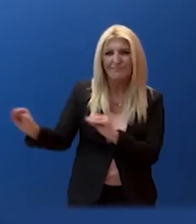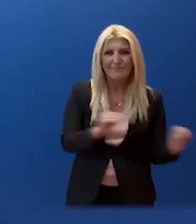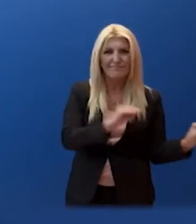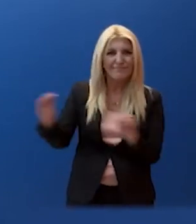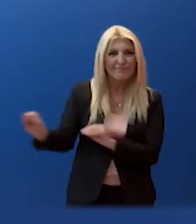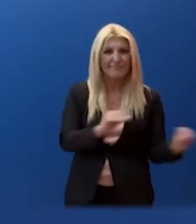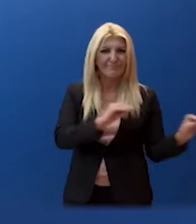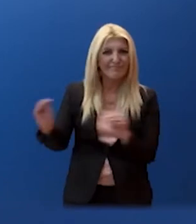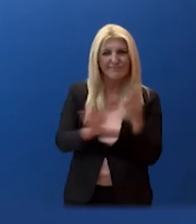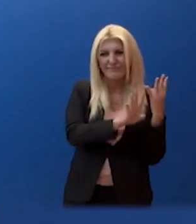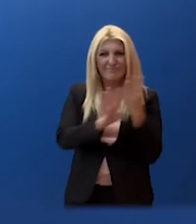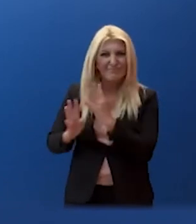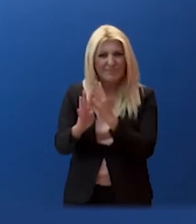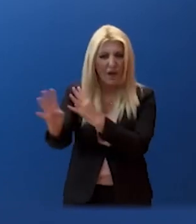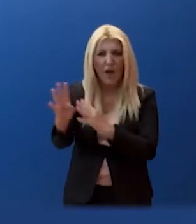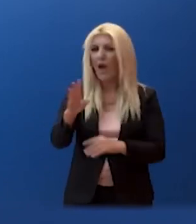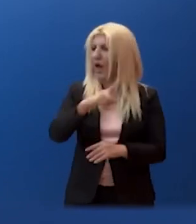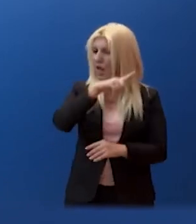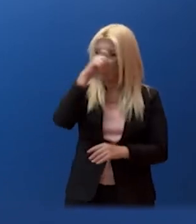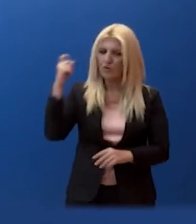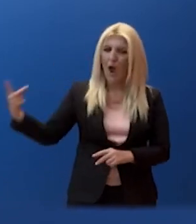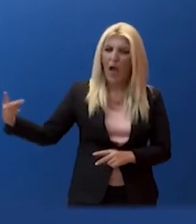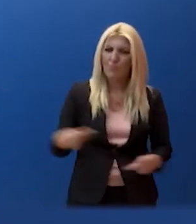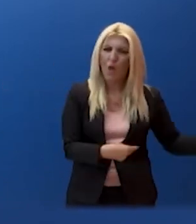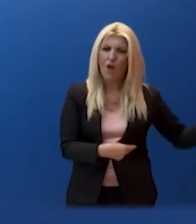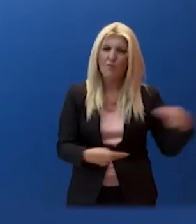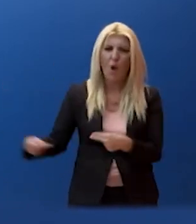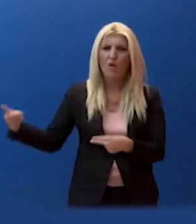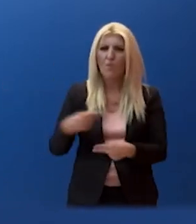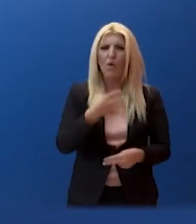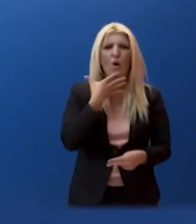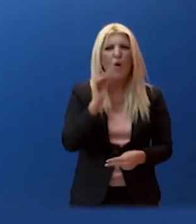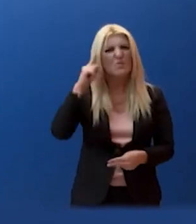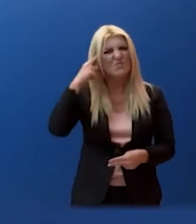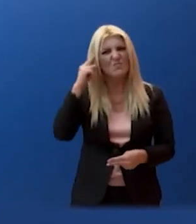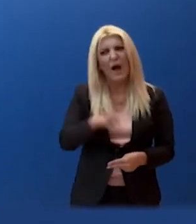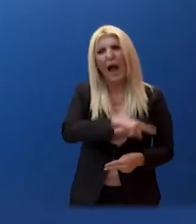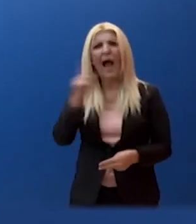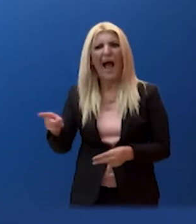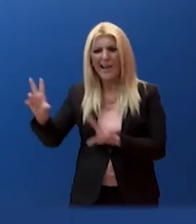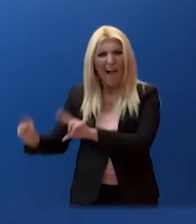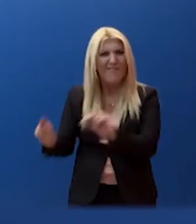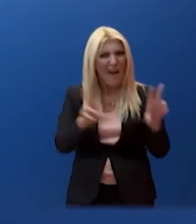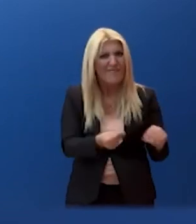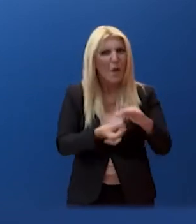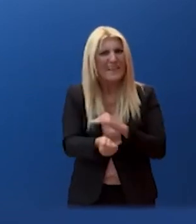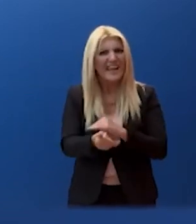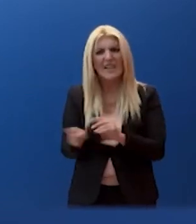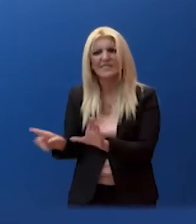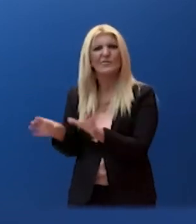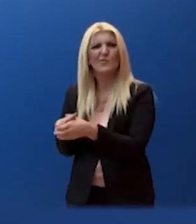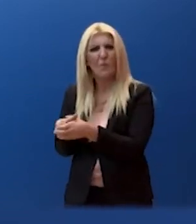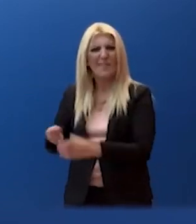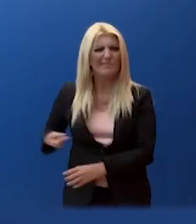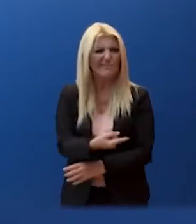μετεμποδίων, καθώς ομάδες μεταναστών τους υποκινούσαν να μείνουν εκτός δομής, υποστηρίζοντας πως έτσι θα φύγουν από τη